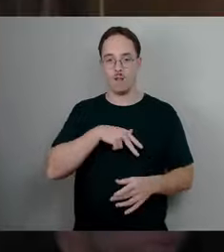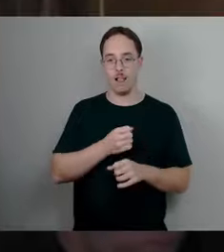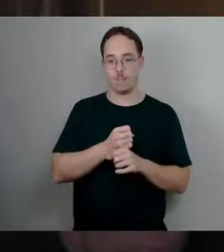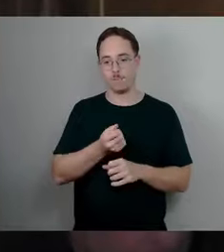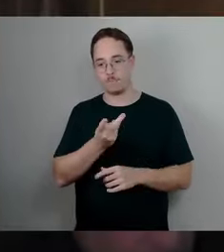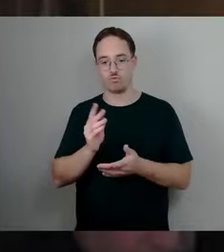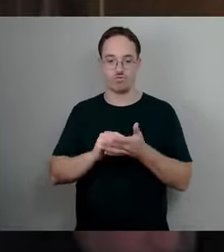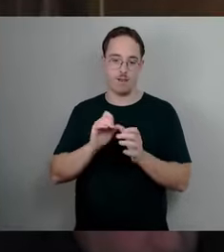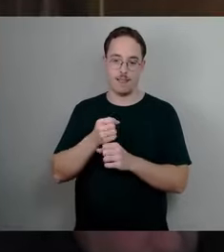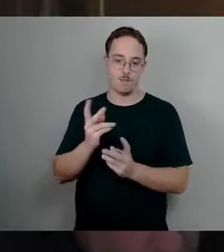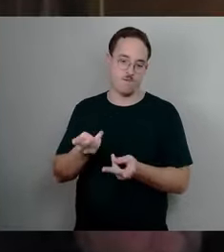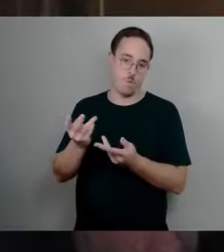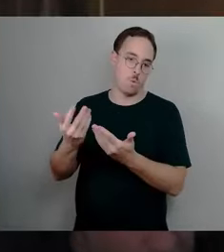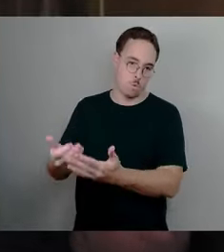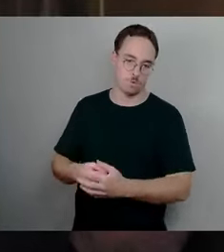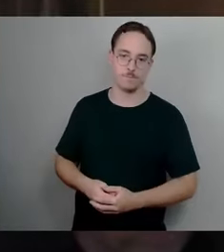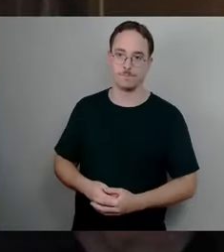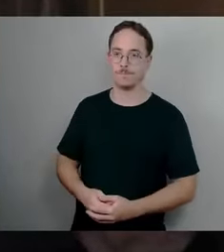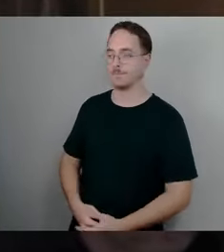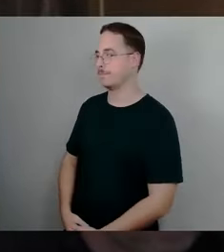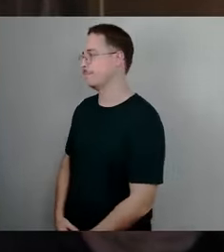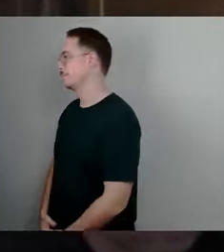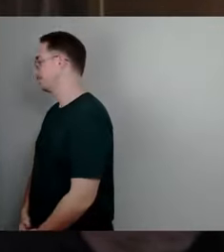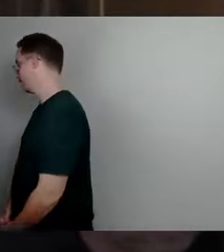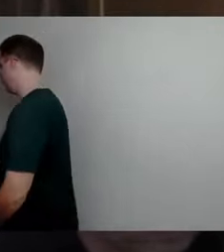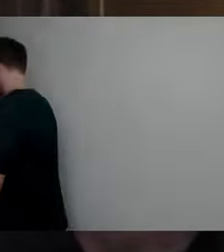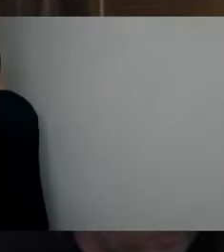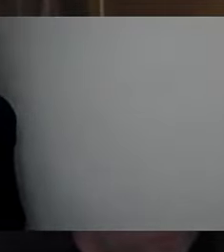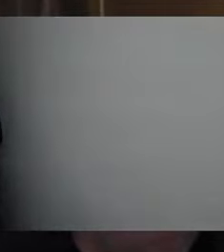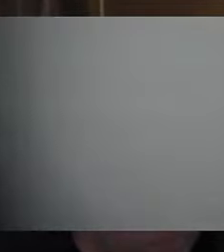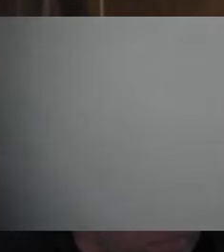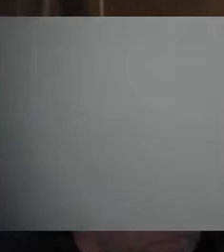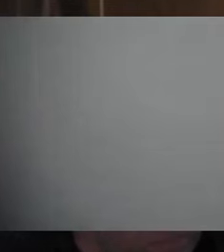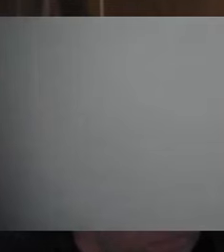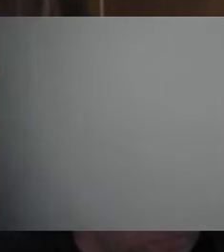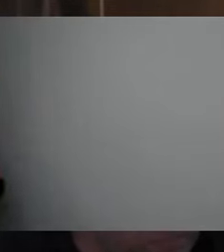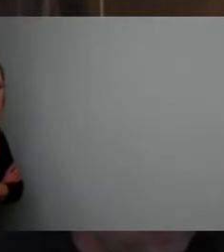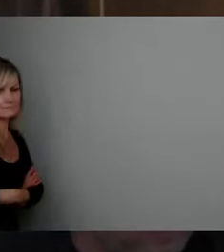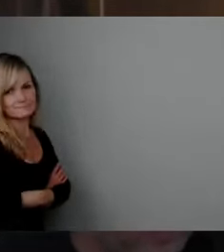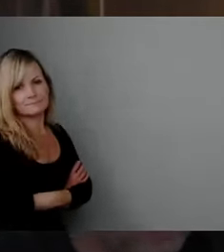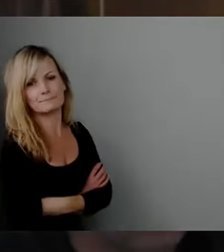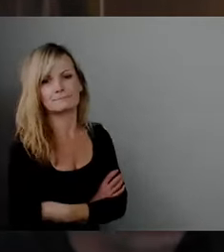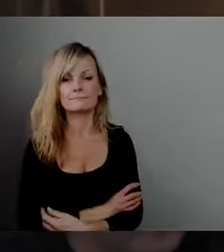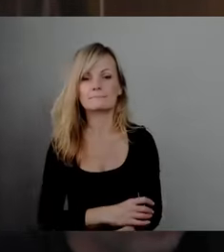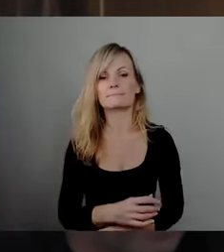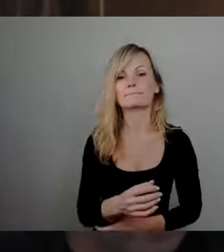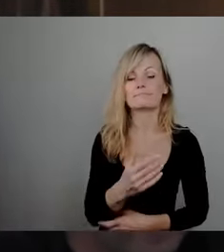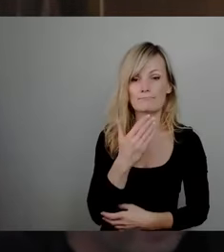Danke, dann hätte ich noch mal ganz kurz die Nachfrage, weil Sie jetzt die Kriterien genannt haben, die ich ja jetzt noch nicht kannte, also habe ich es richtig verstanden, also